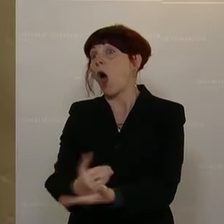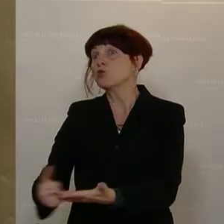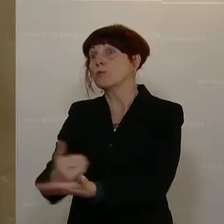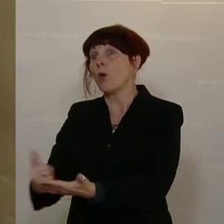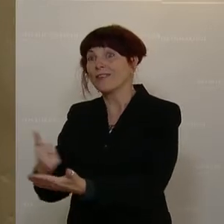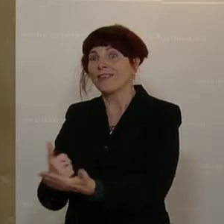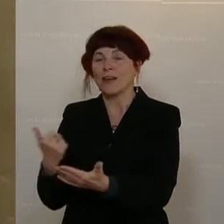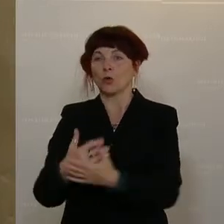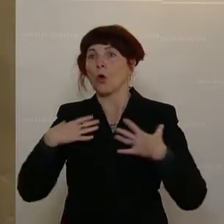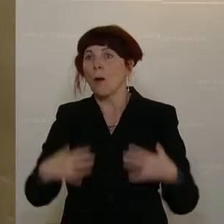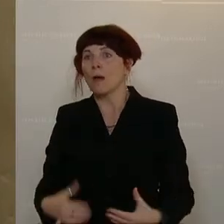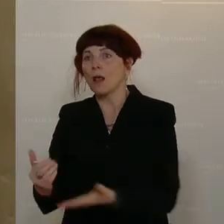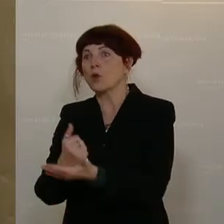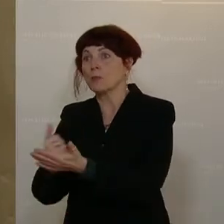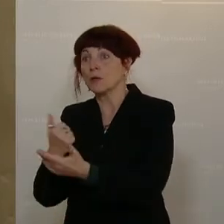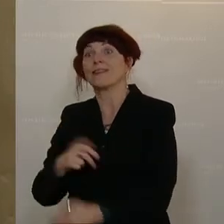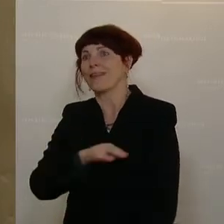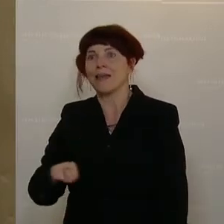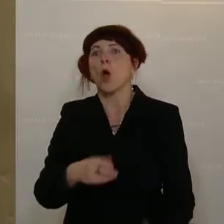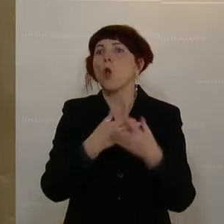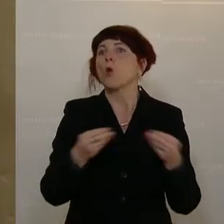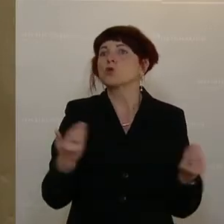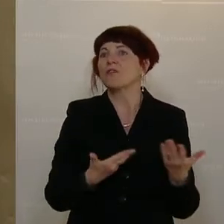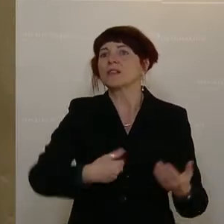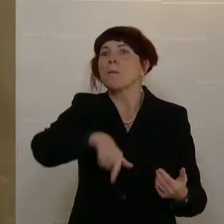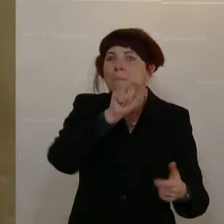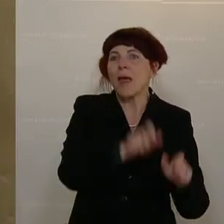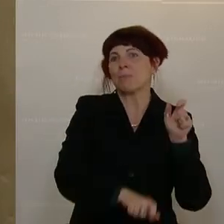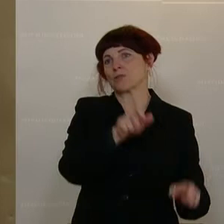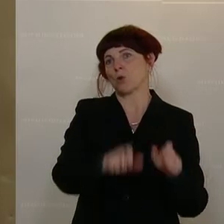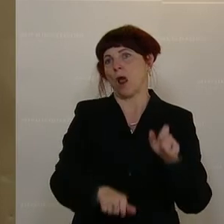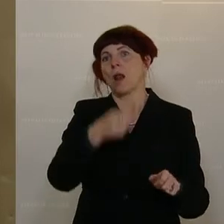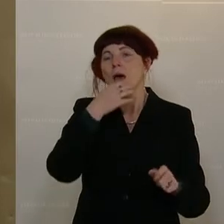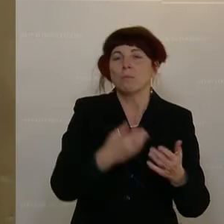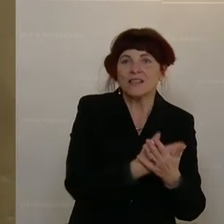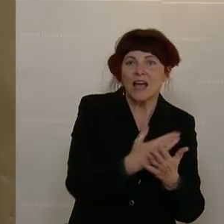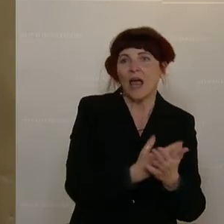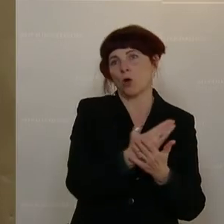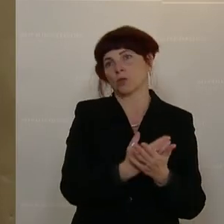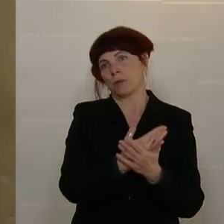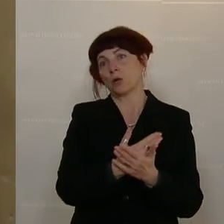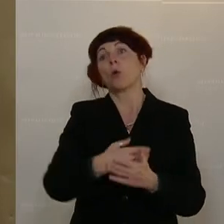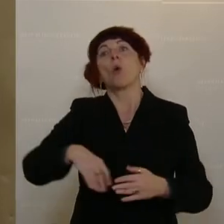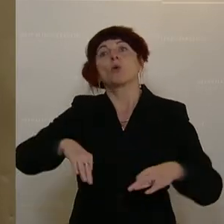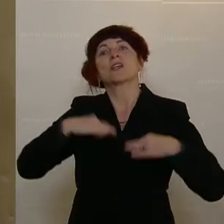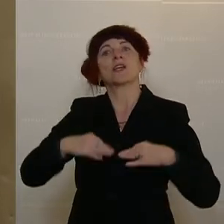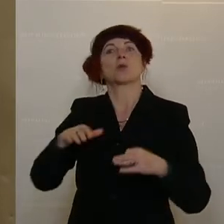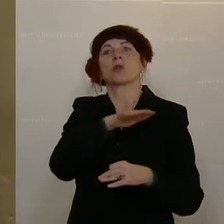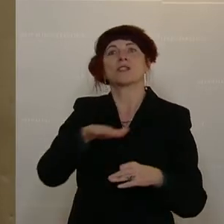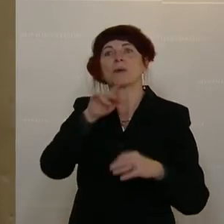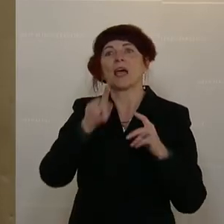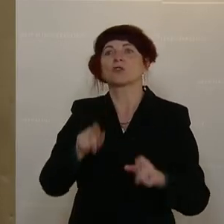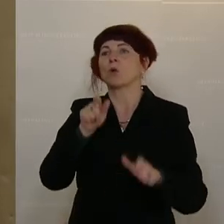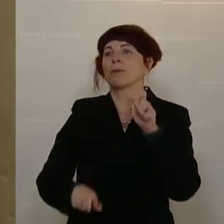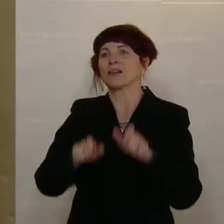Personal. Die Lösung ist bessere Ausbildung. Und die Lösung ist im Endeffekt die Bekämpfung des Personalmangels im Gesundheitswesen. Darum bringe ich auch